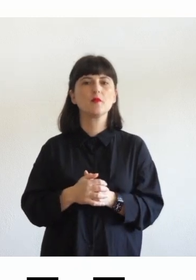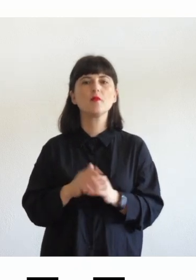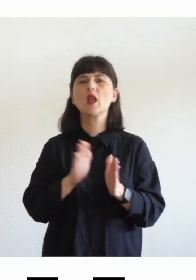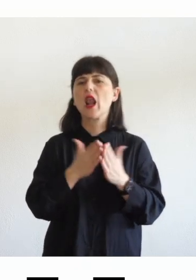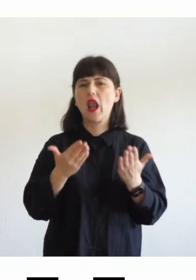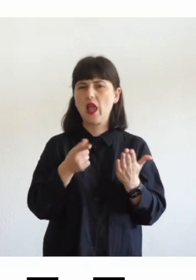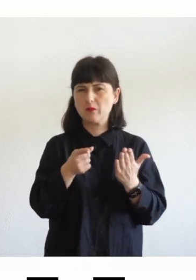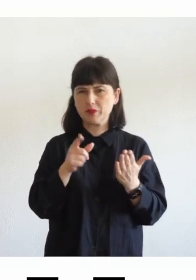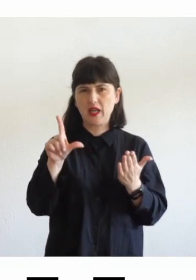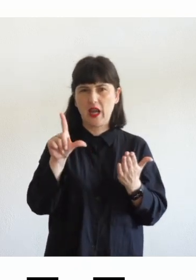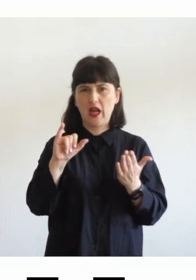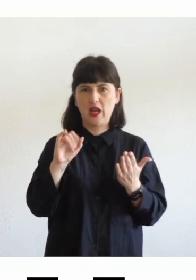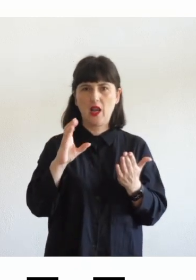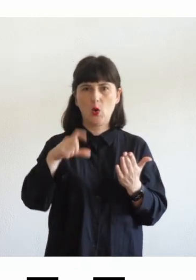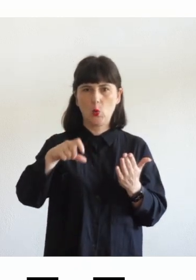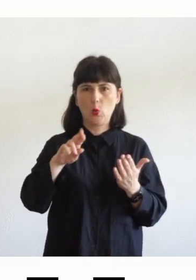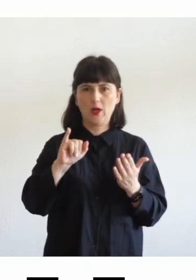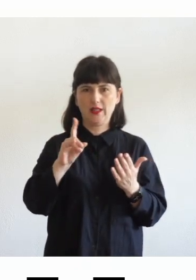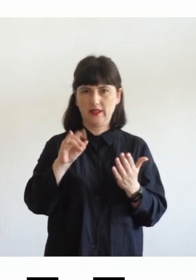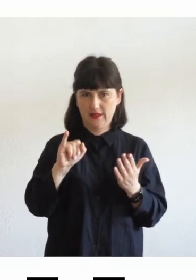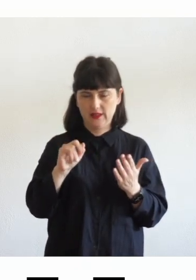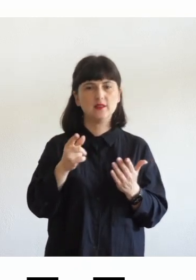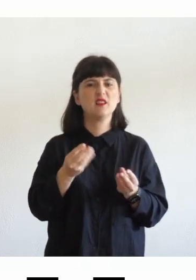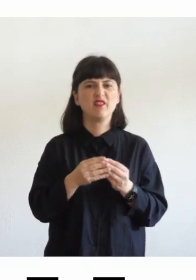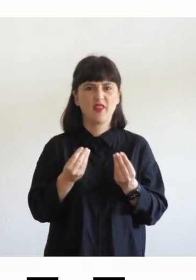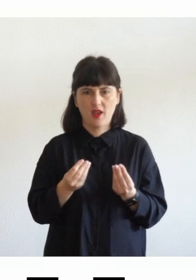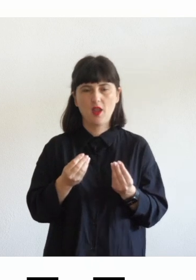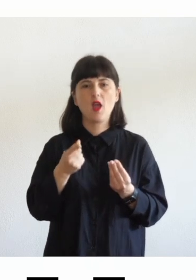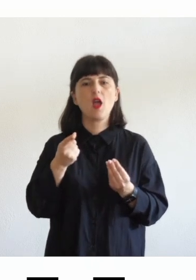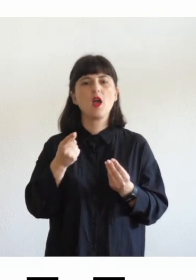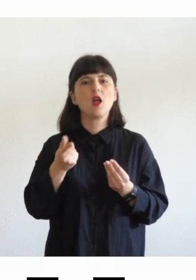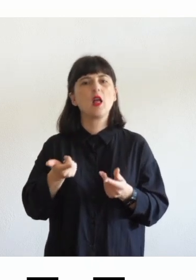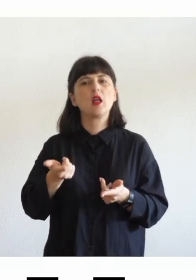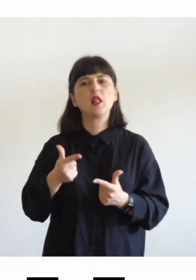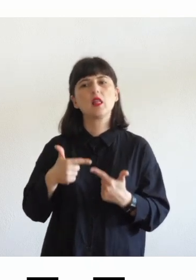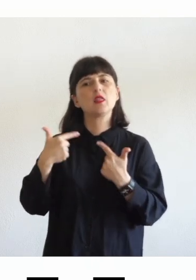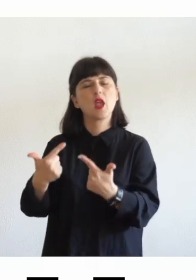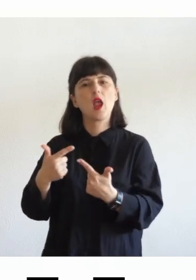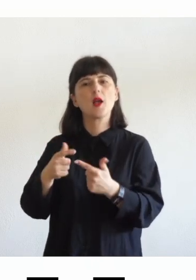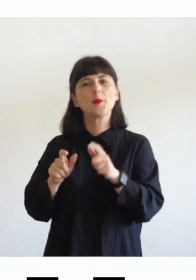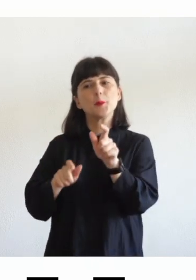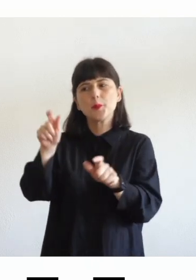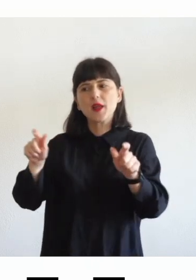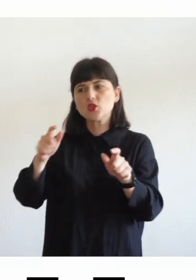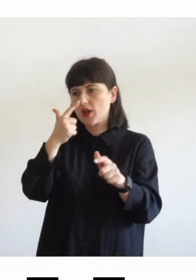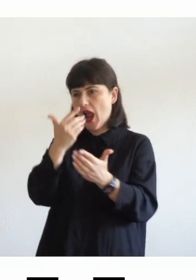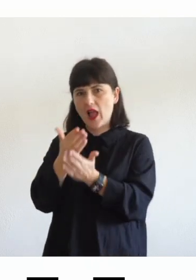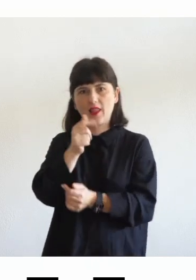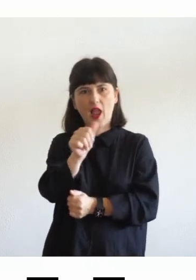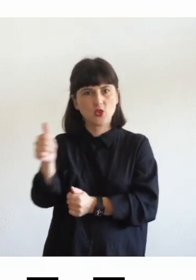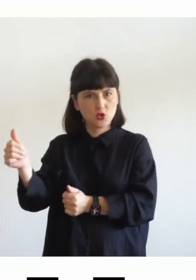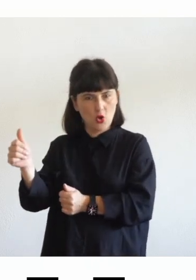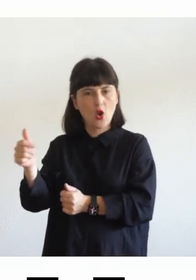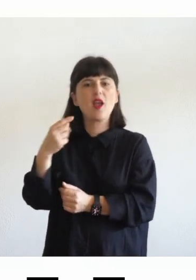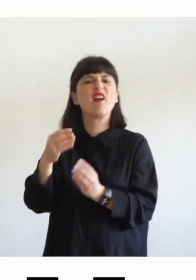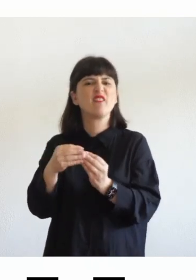in realtà permettono la massima personalizzazione ma che cosa fanno permettendo la personalizzazione spacchettano completamente il layout